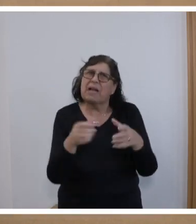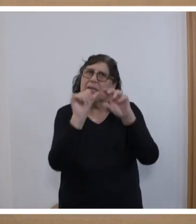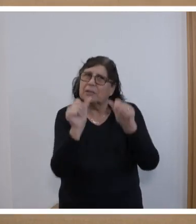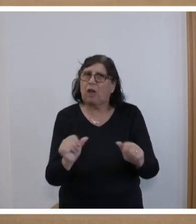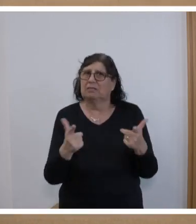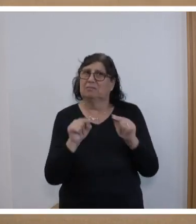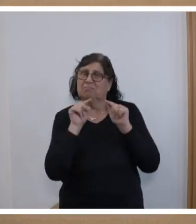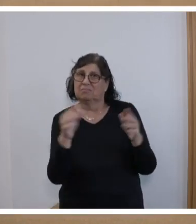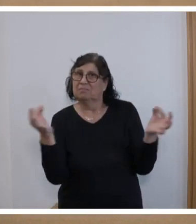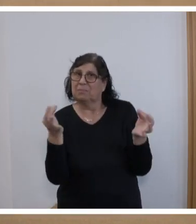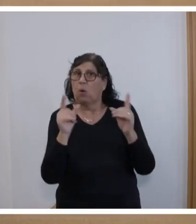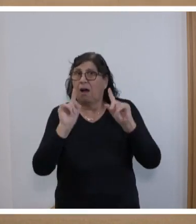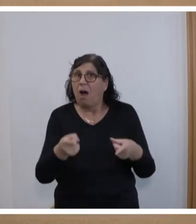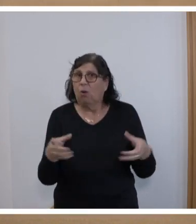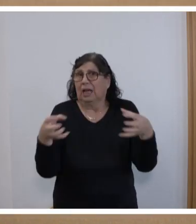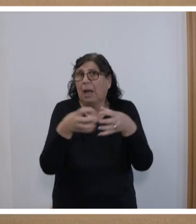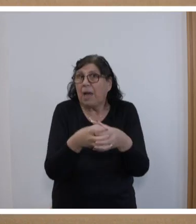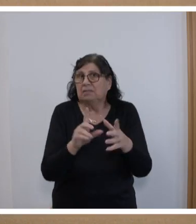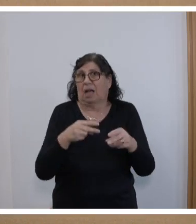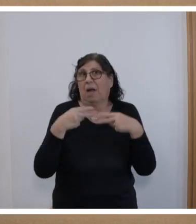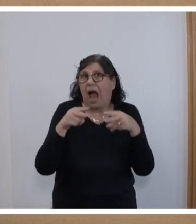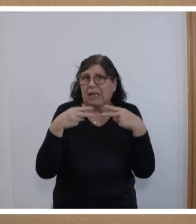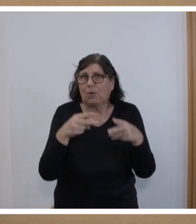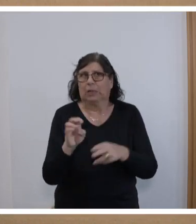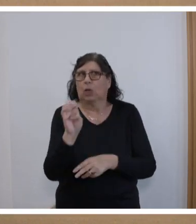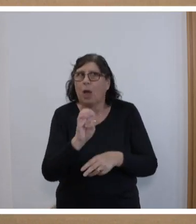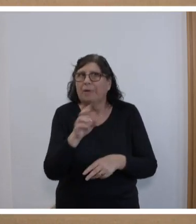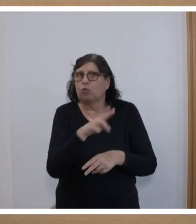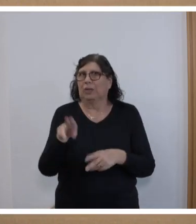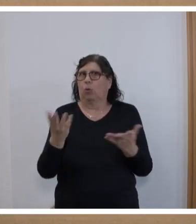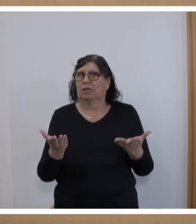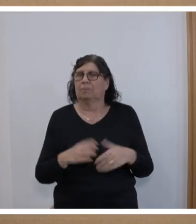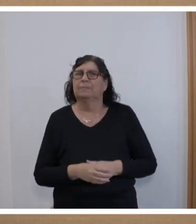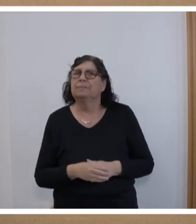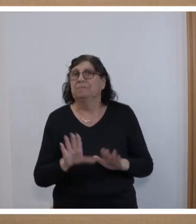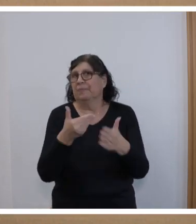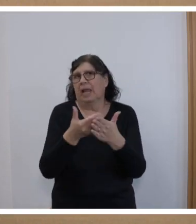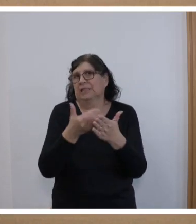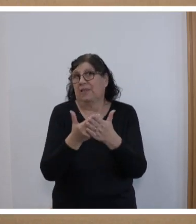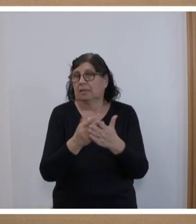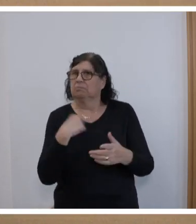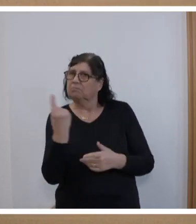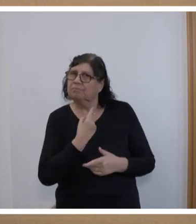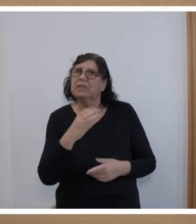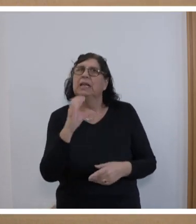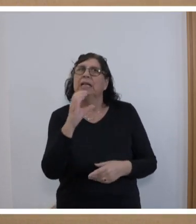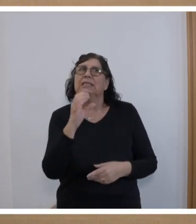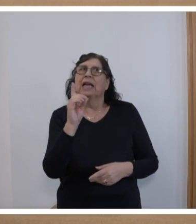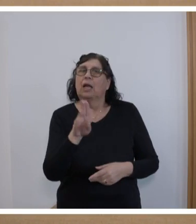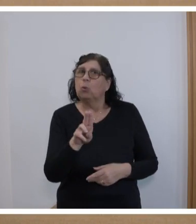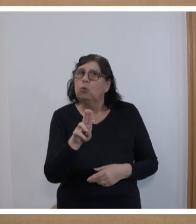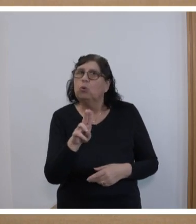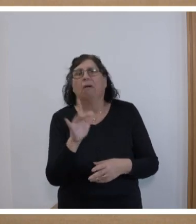Auch da brauchen wir gemeinsame Antworten der Europäischen Union. Und deshalb sind wir als CDU entschieden